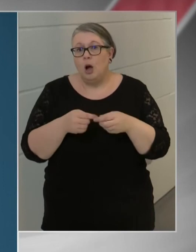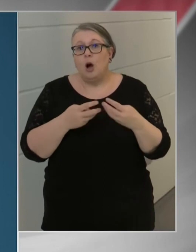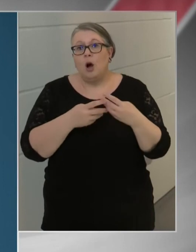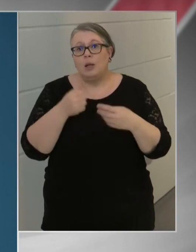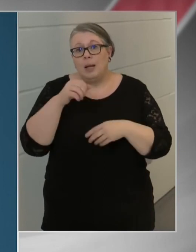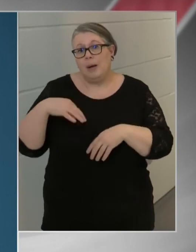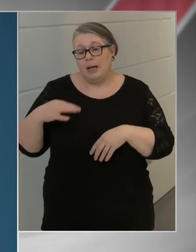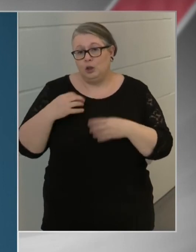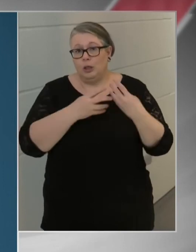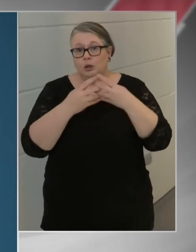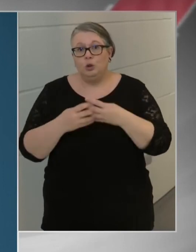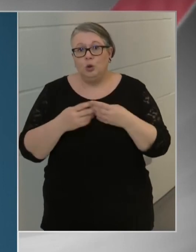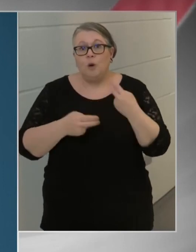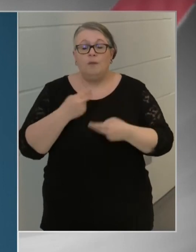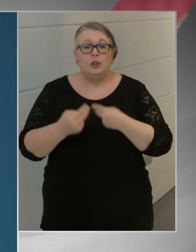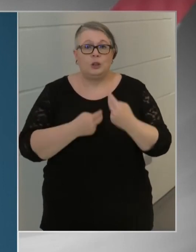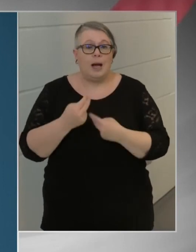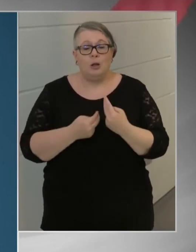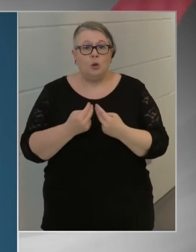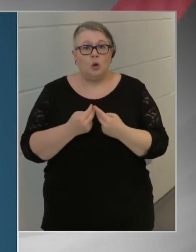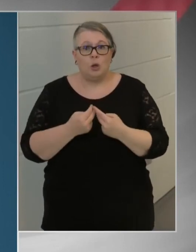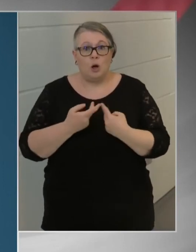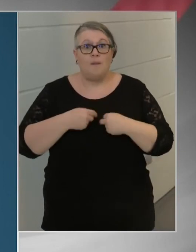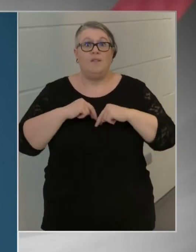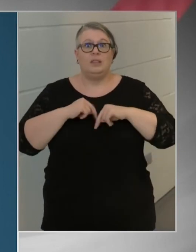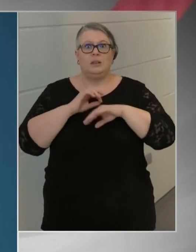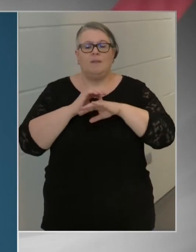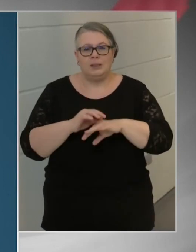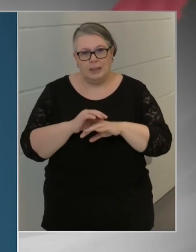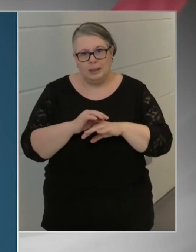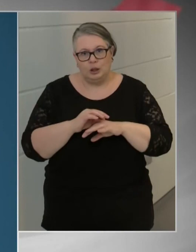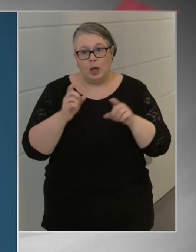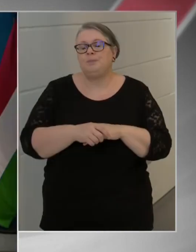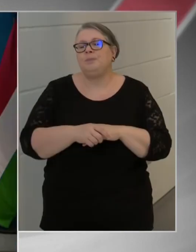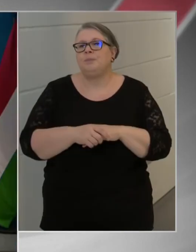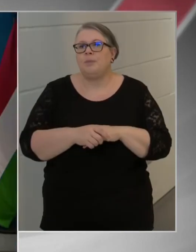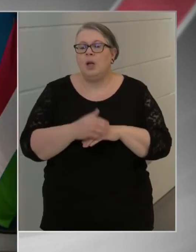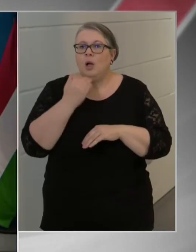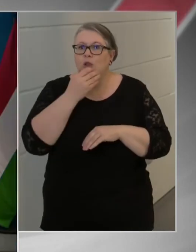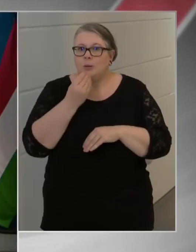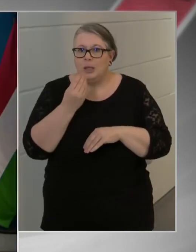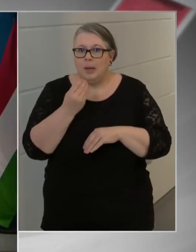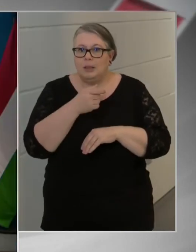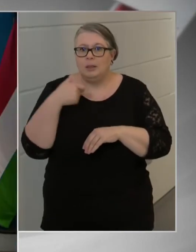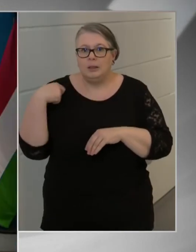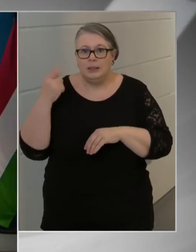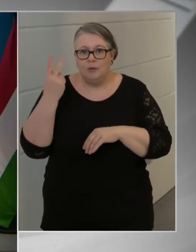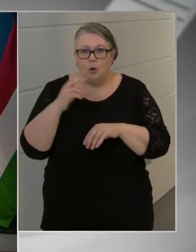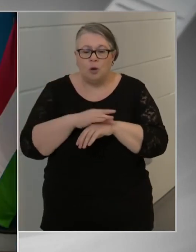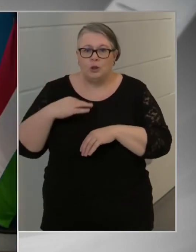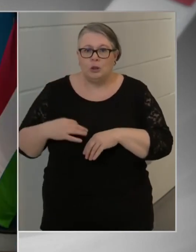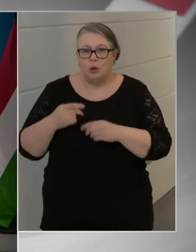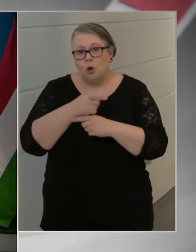beavatkozások feltétele az érvényes védettségi igazolvány vagy a beavatkozást megelőző 48 órán belüli negatív PCR